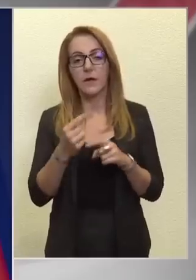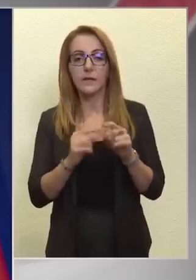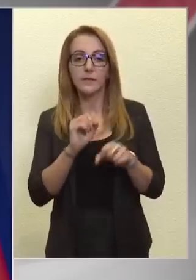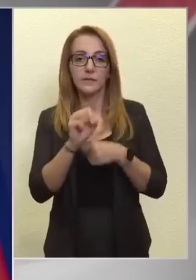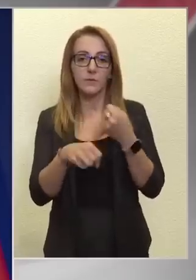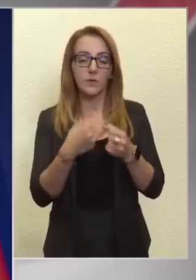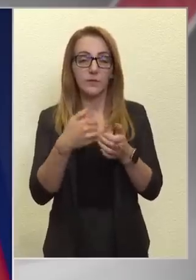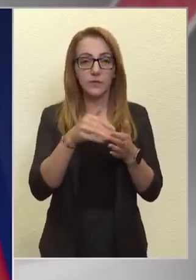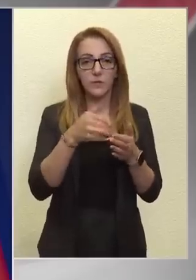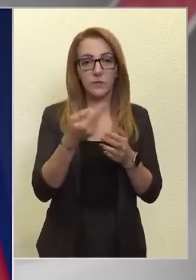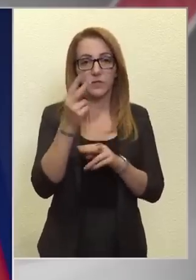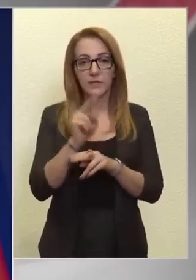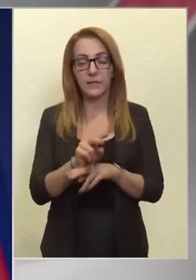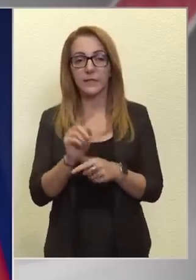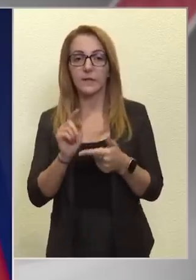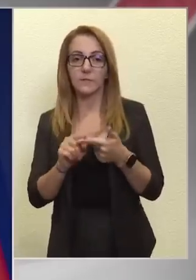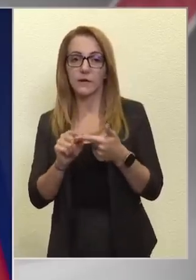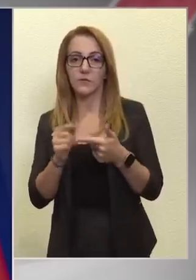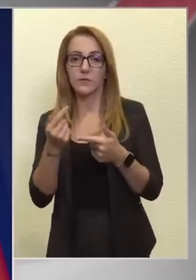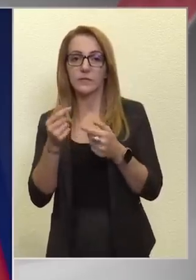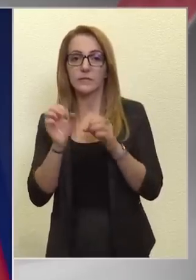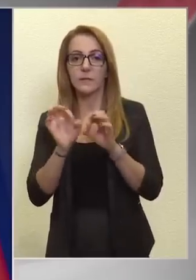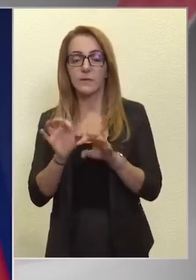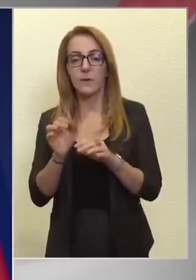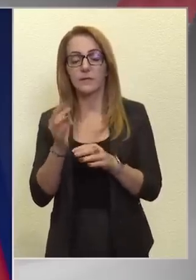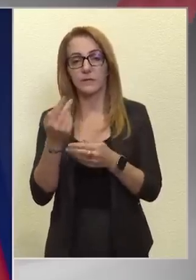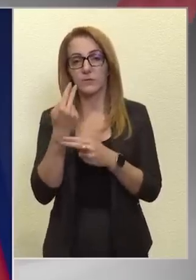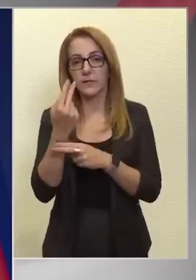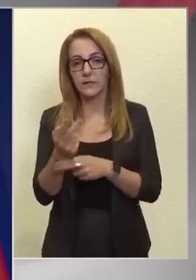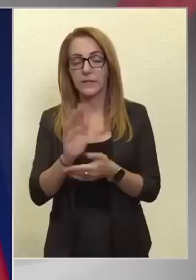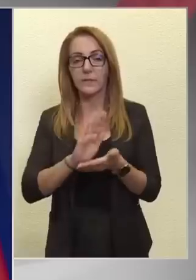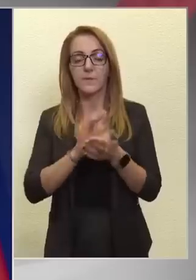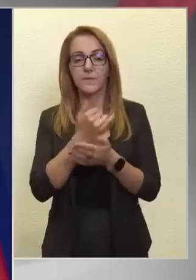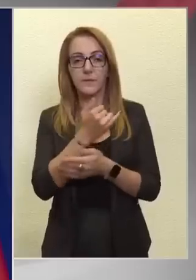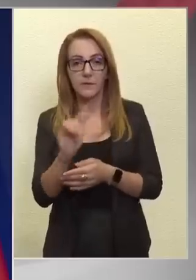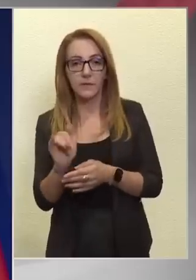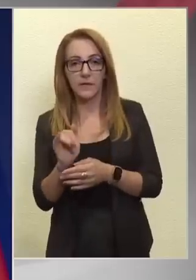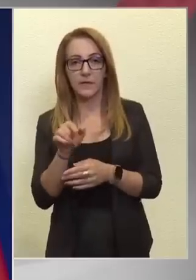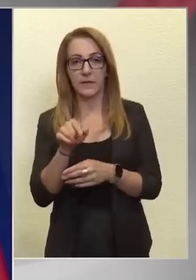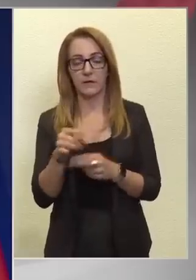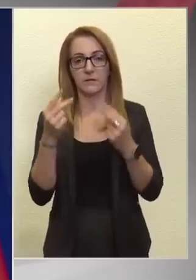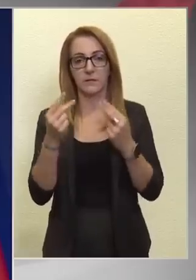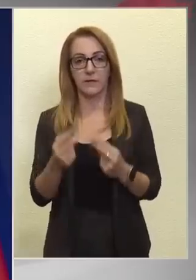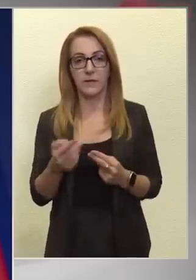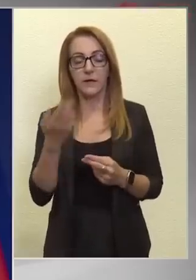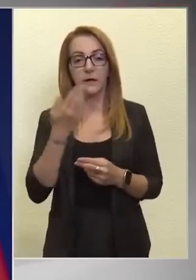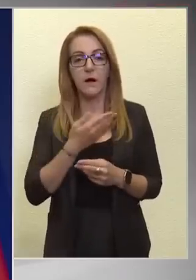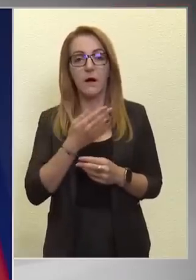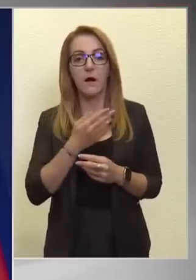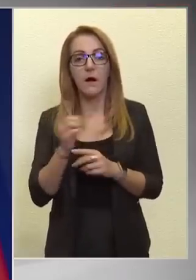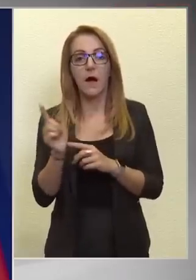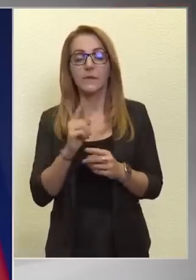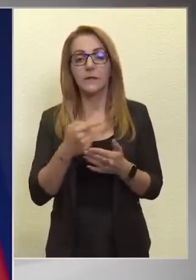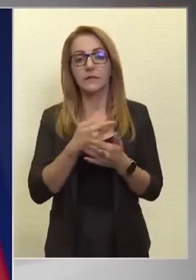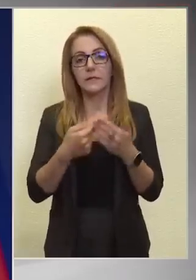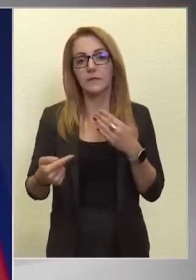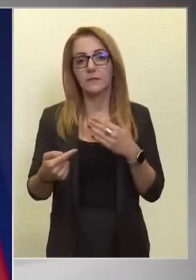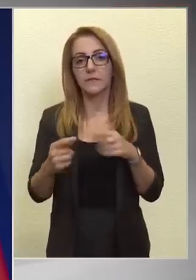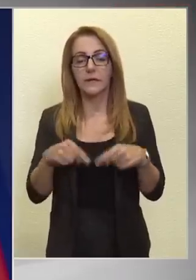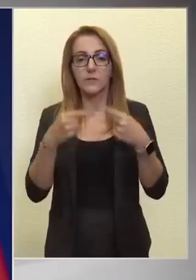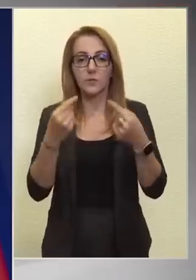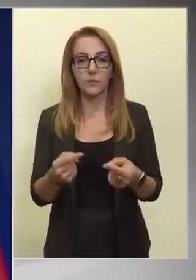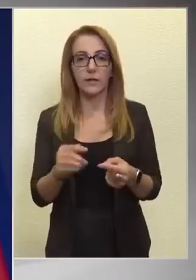működési költség tekintetében, másrésztről pedig beruházás tekintetében, hiszen mindenkinek az a lényeg, hogyha egy átmeneti likviditás után is